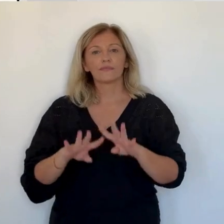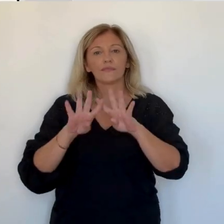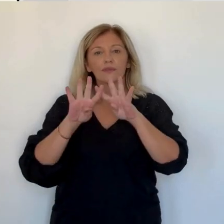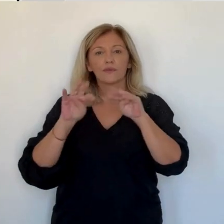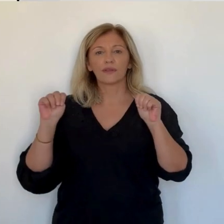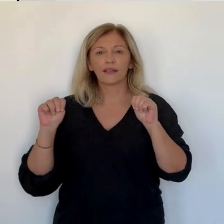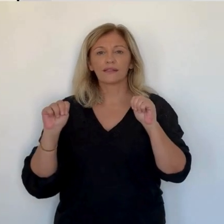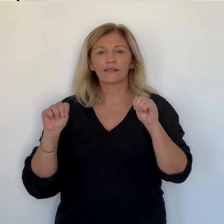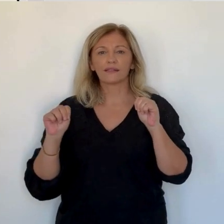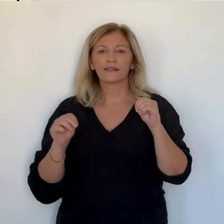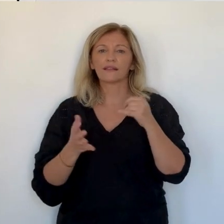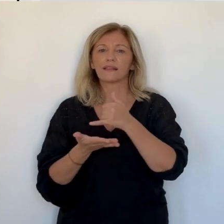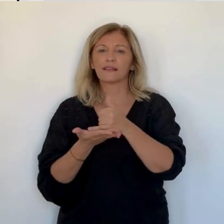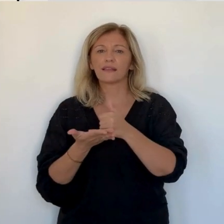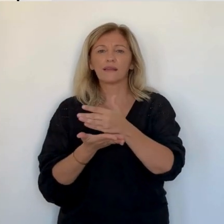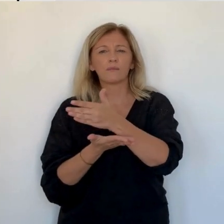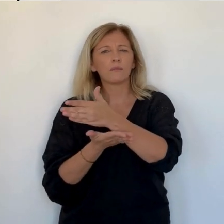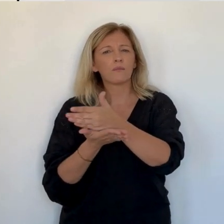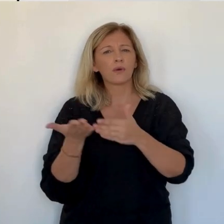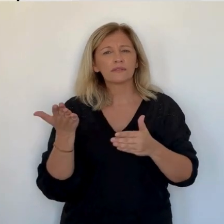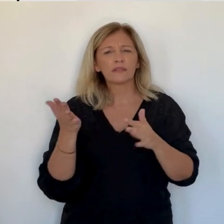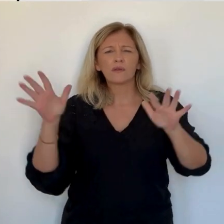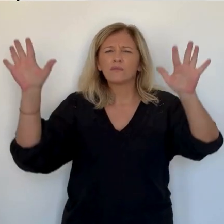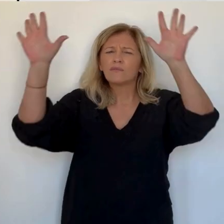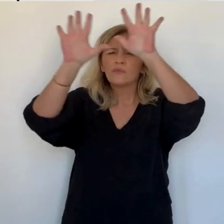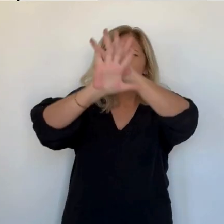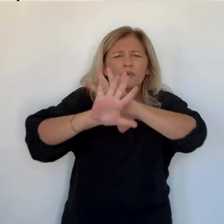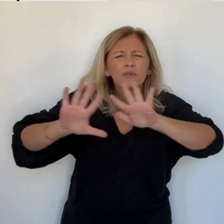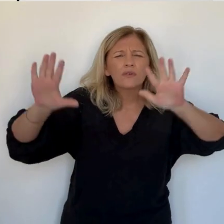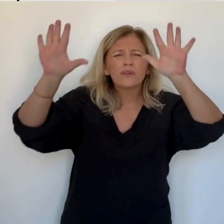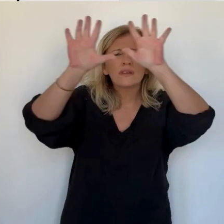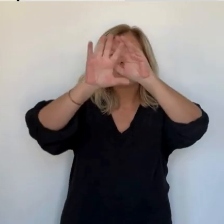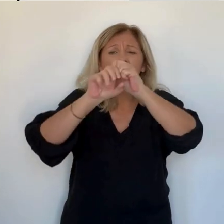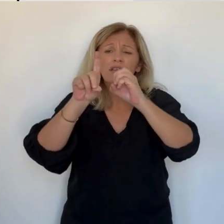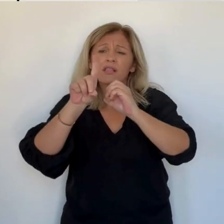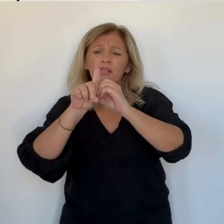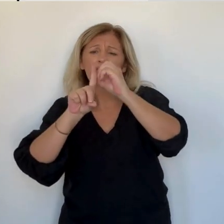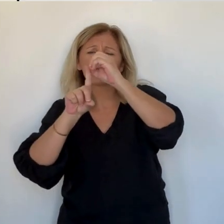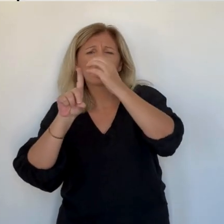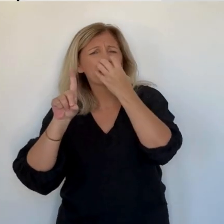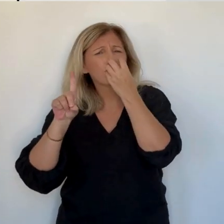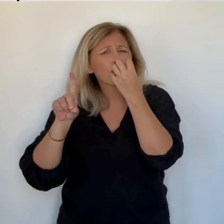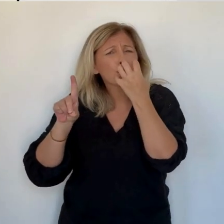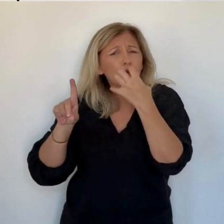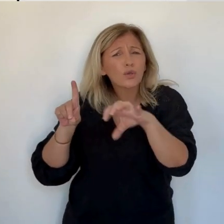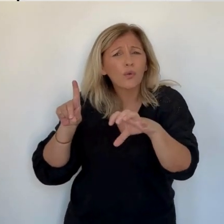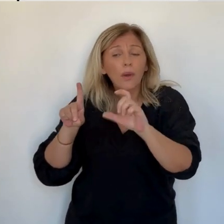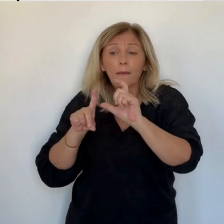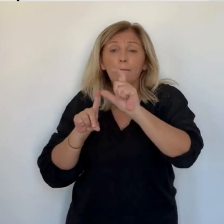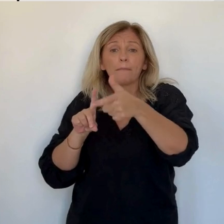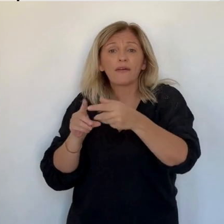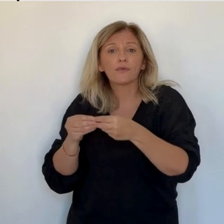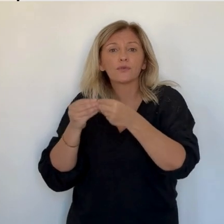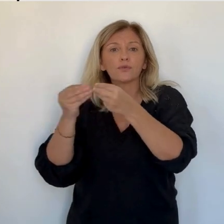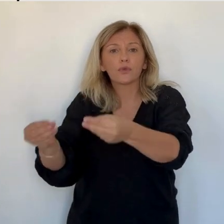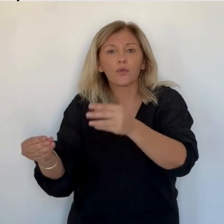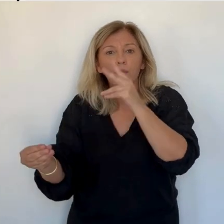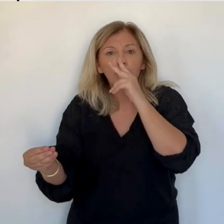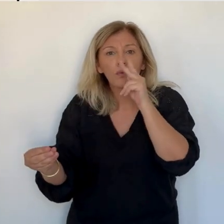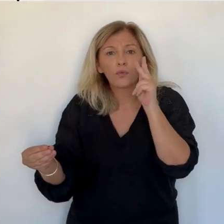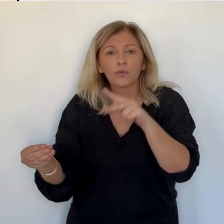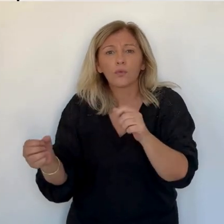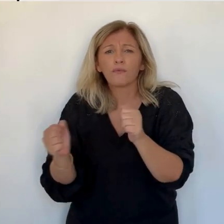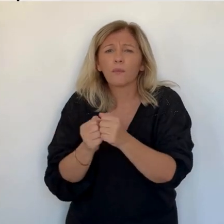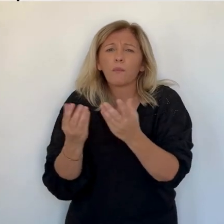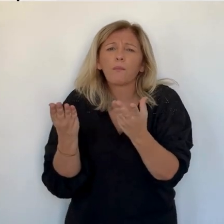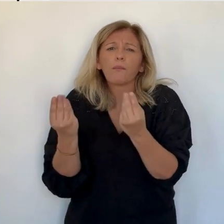Ce week-end, l'île était encore une fois pas en partie plongée dans le brouillard avec des températures caniculaires. En cause, un épisode de